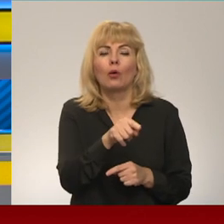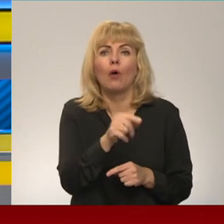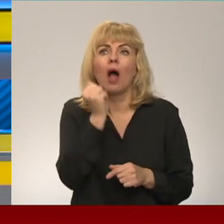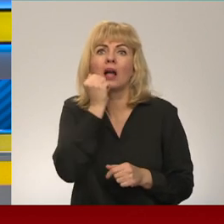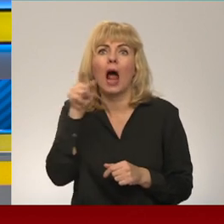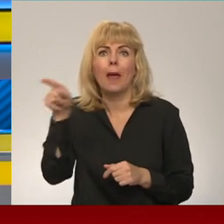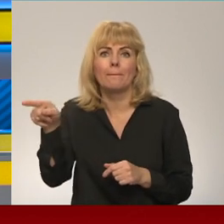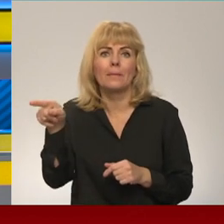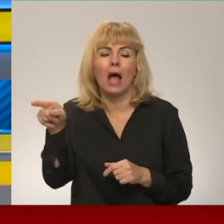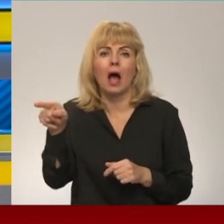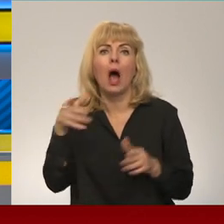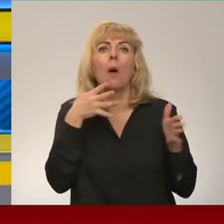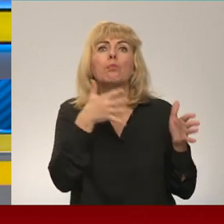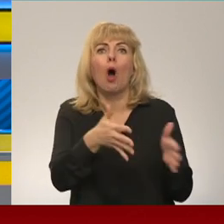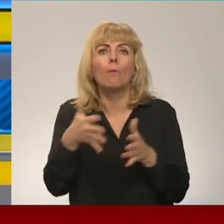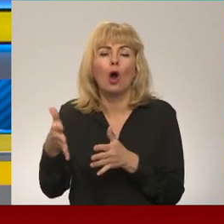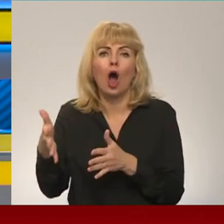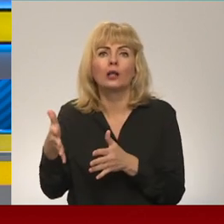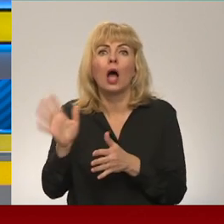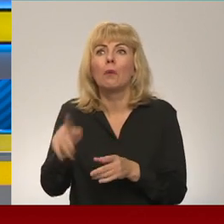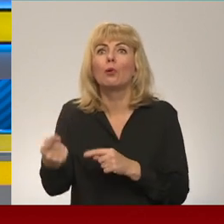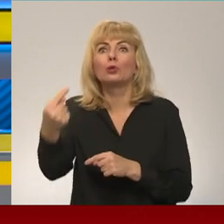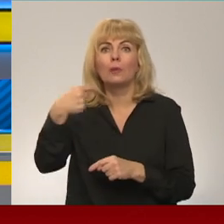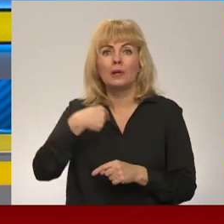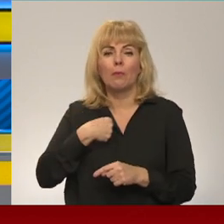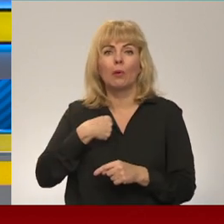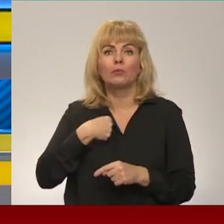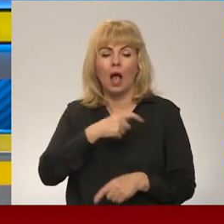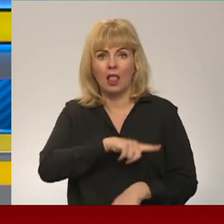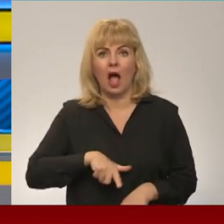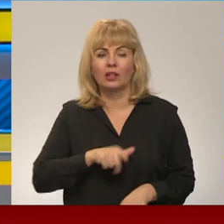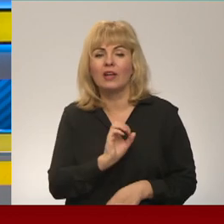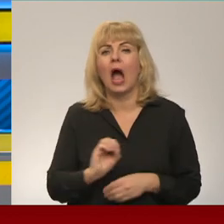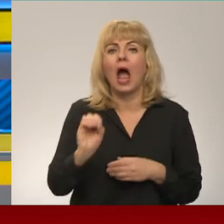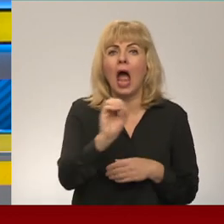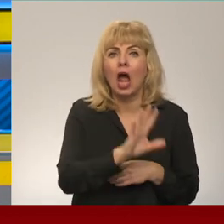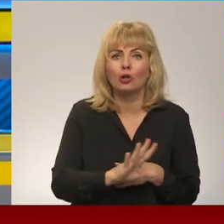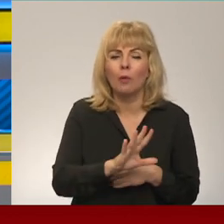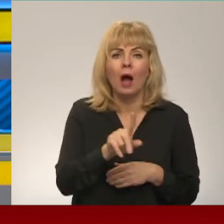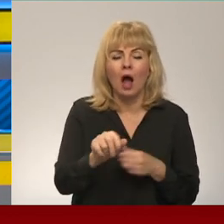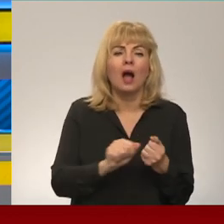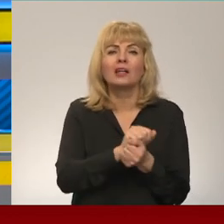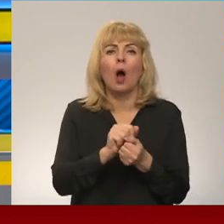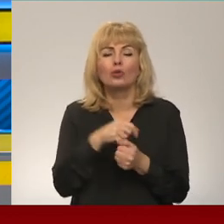propaganda tiks pie mums Latvijā, Eiropā, un cik ļoti tas graus to morāli, kas ir Ukrainā.